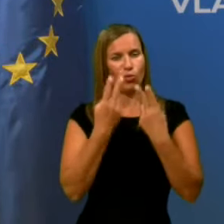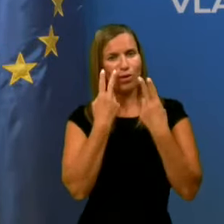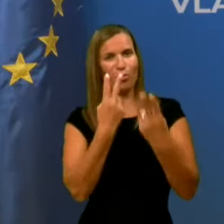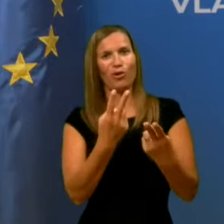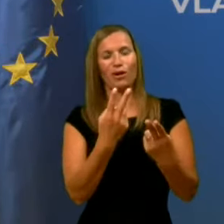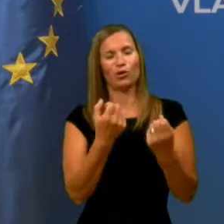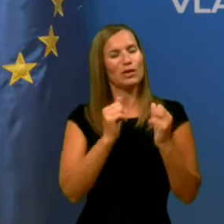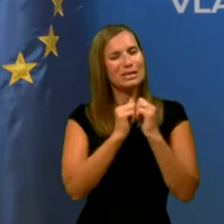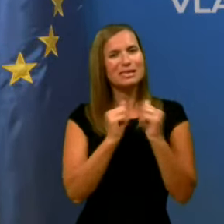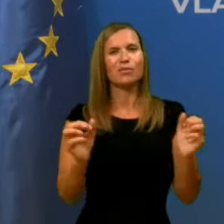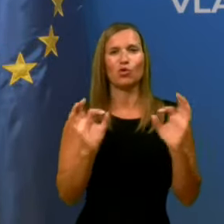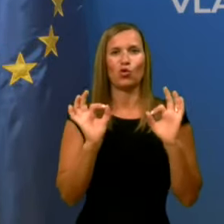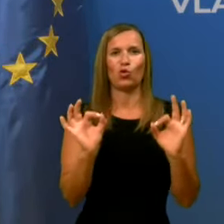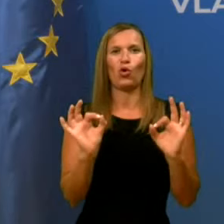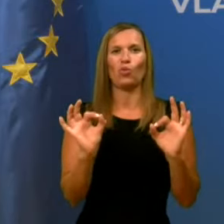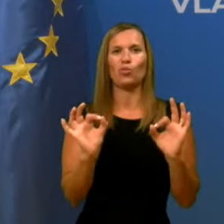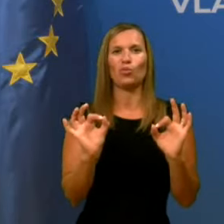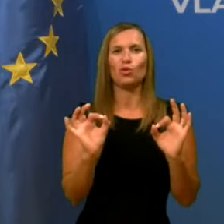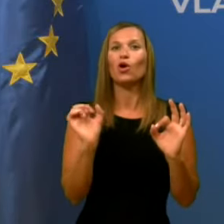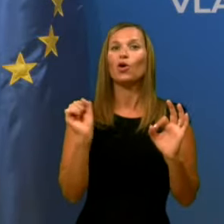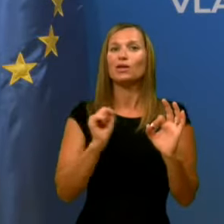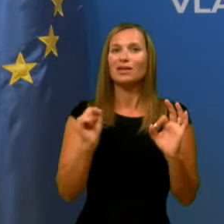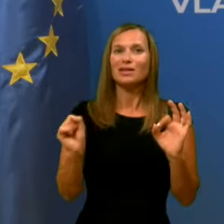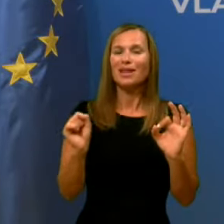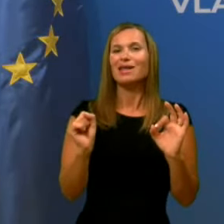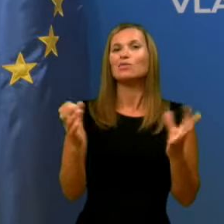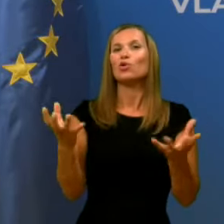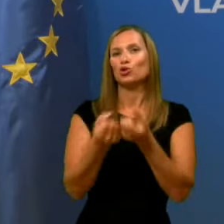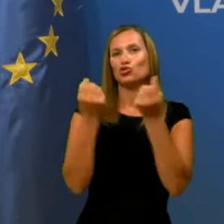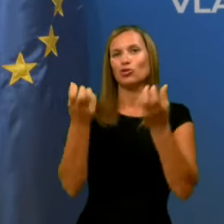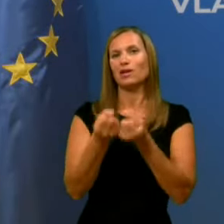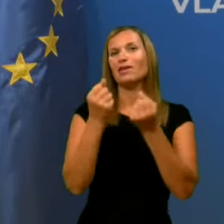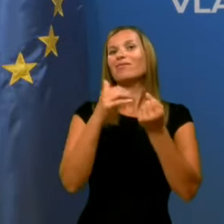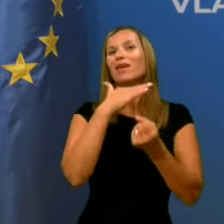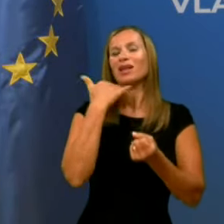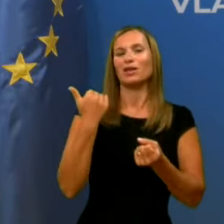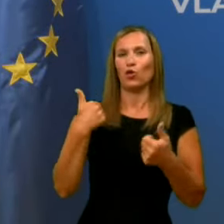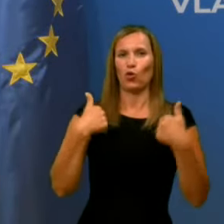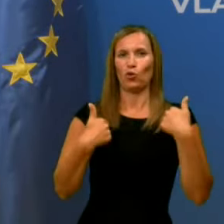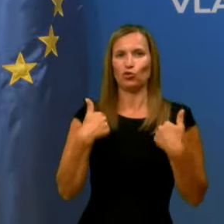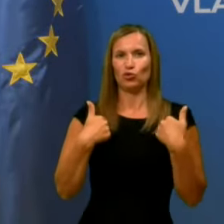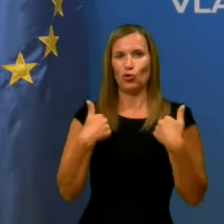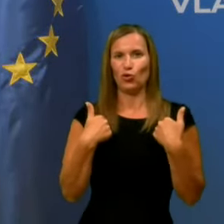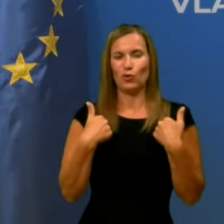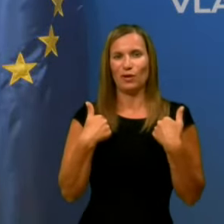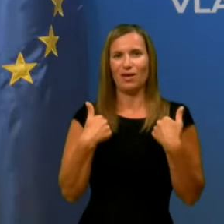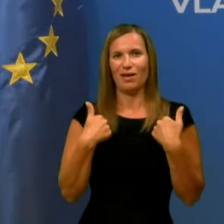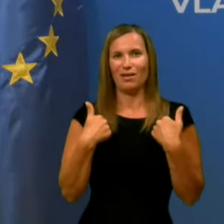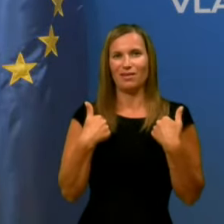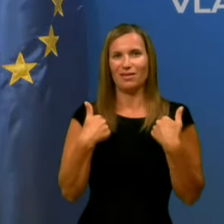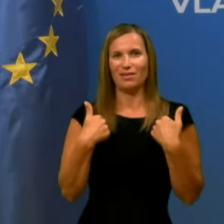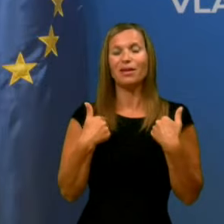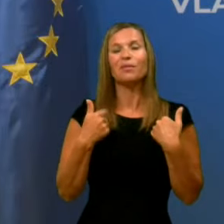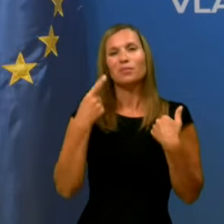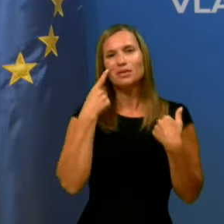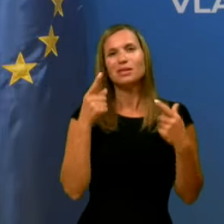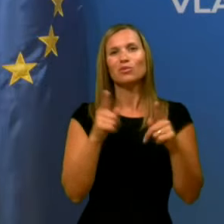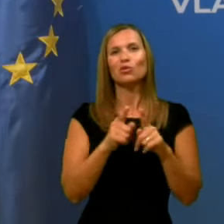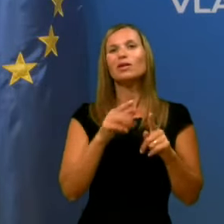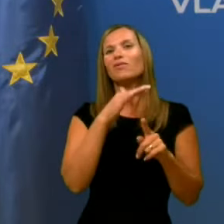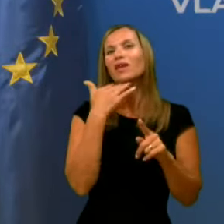in da smo s tem rešili veliko, veliko življenj. Jaz pa lahko rečem, da smo rešili in ohranili tudi veliko,